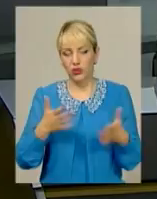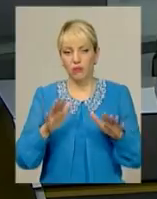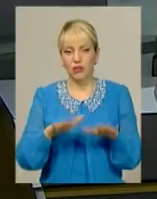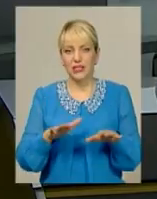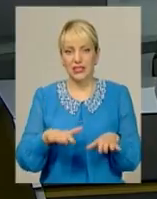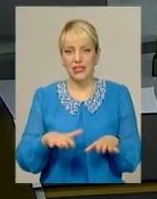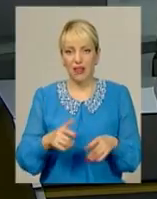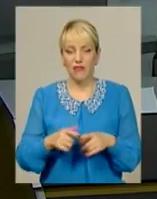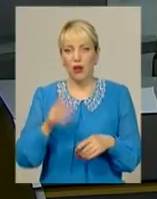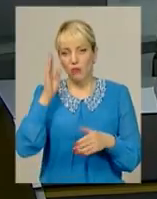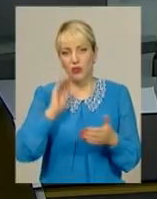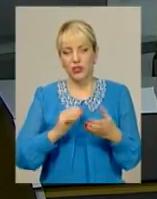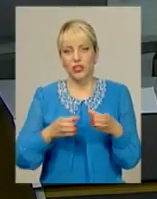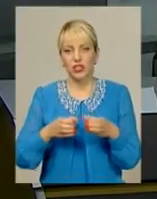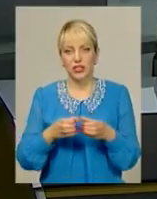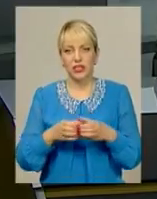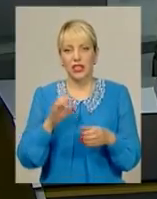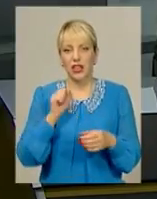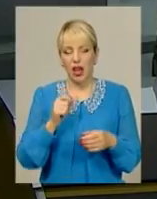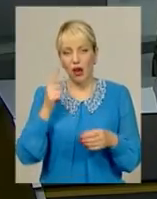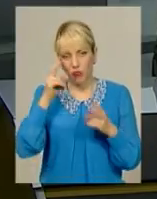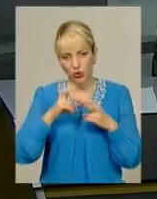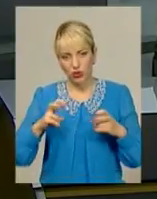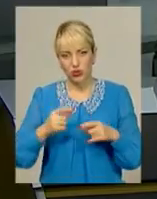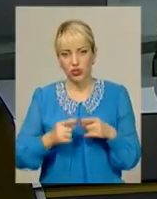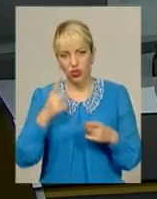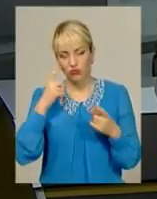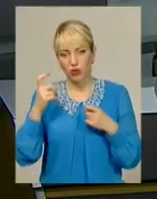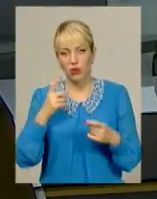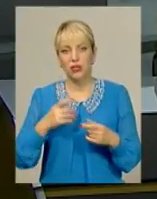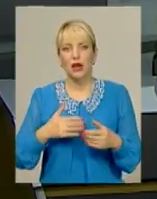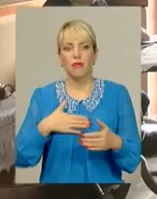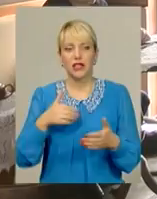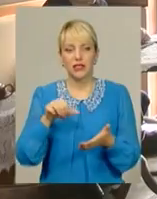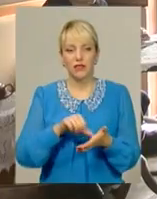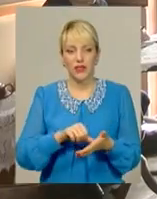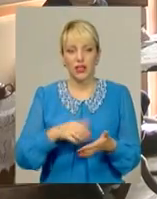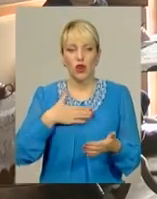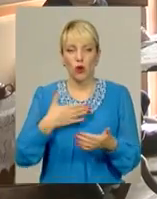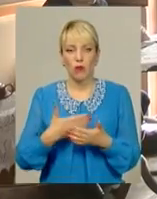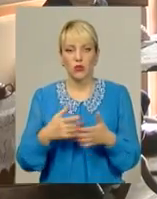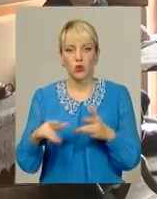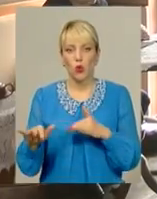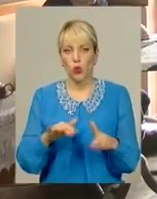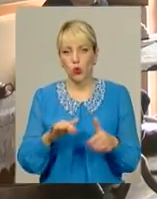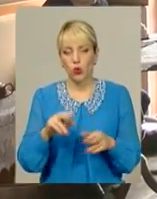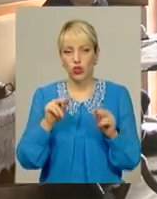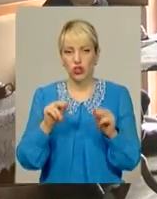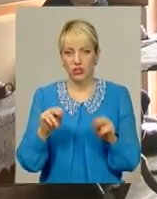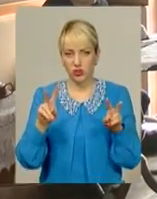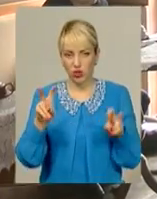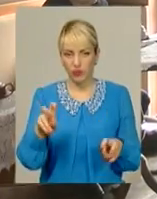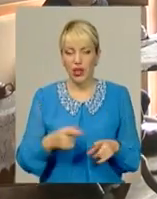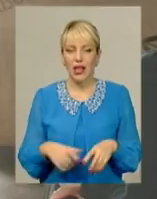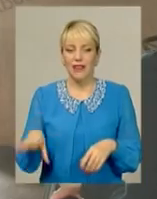поліцил. А проаналізували цю інформацію активісти громадського руху «Чесно». Всі партії, а